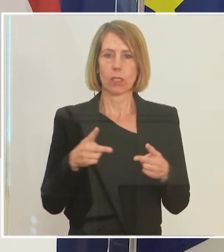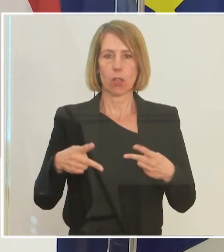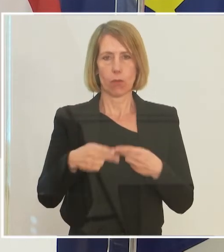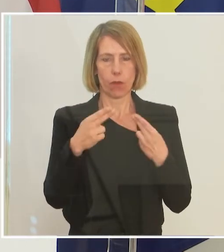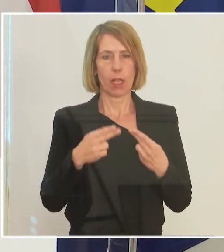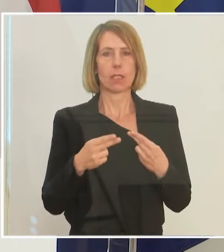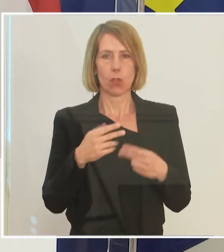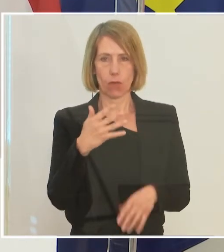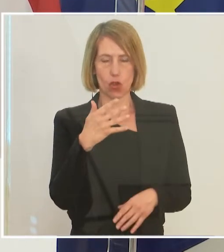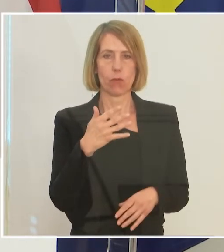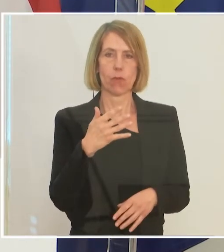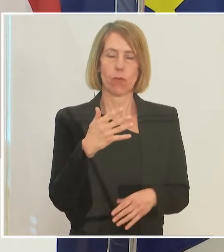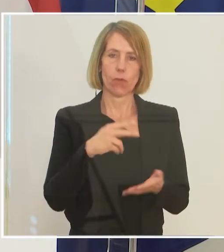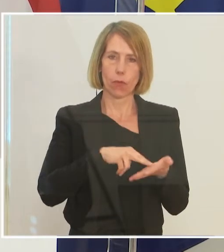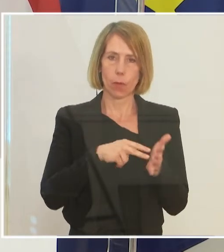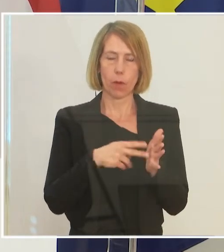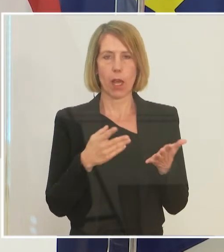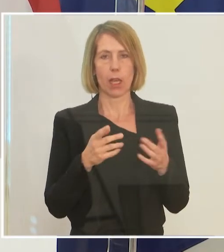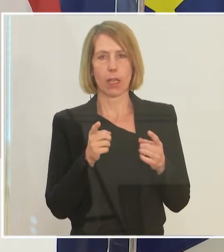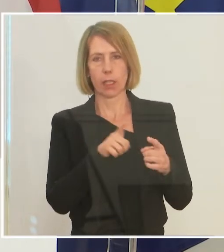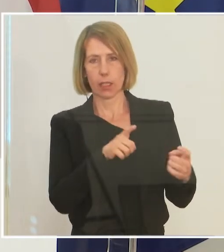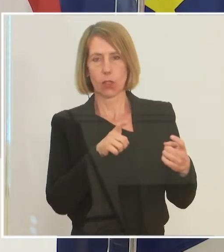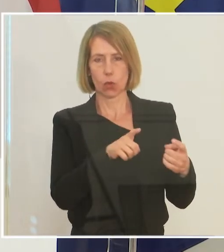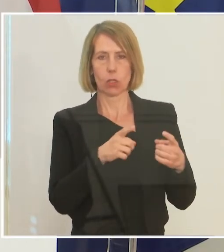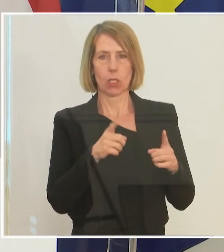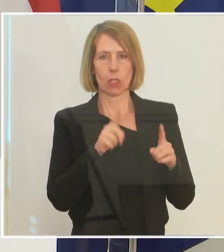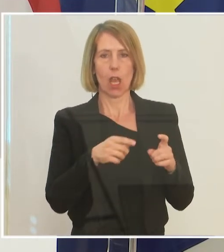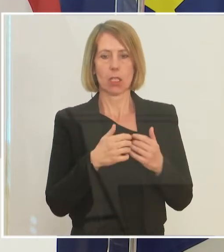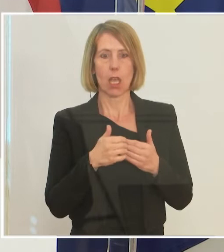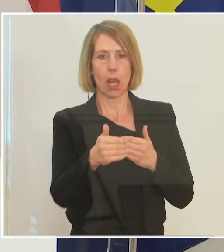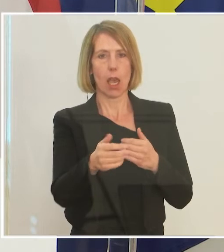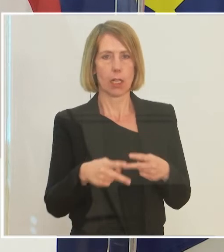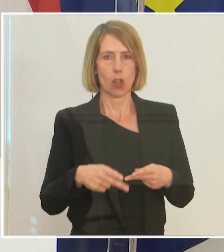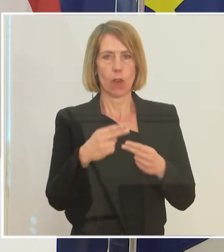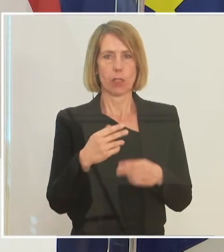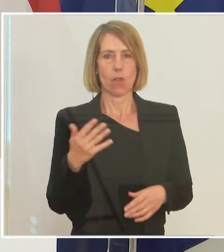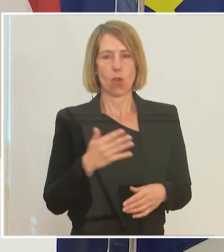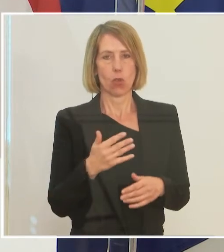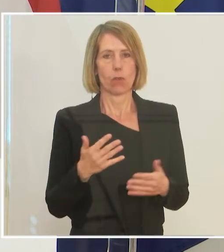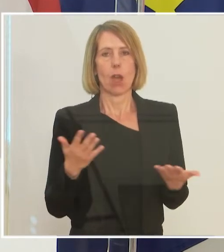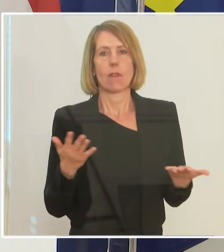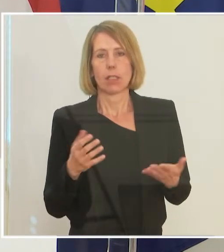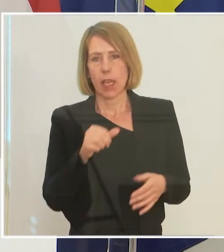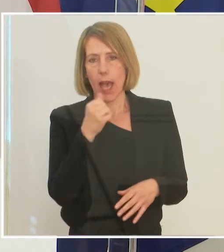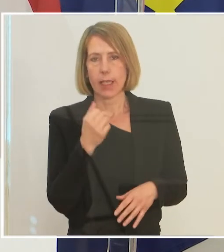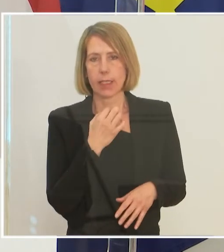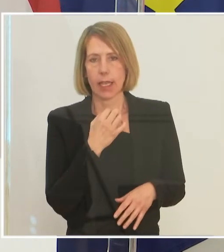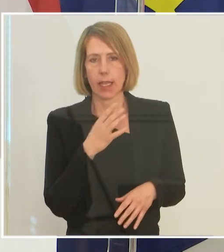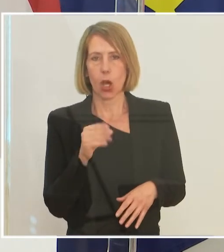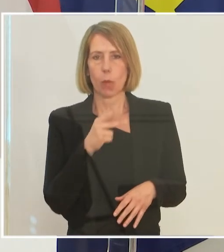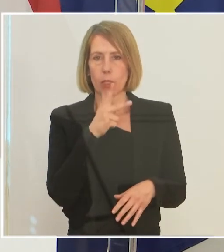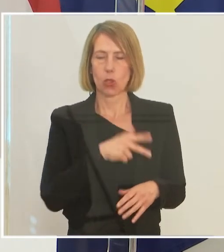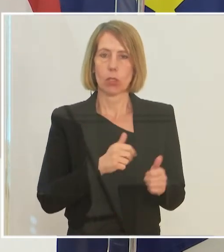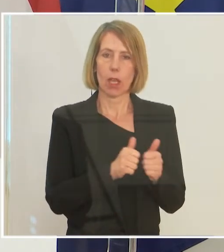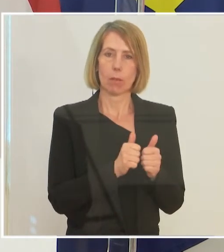5 zu diskutieren, also eine sehr lange Phase 5. Was das dann genau heißt, werden wir sehen. Wir haben mit den Sozialpartnern schon